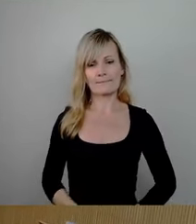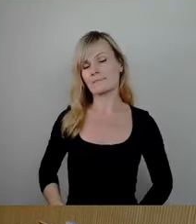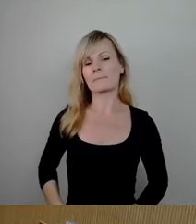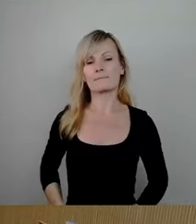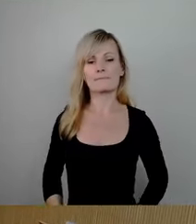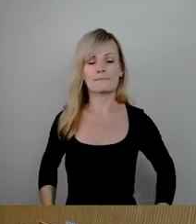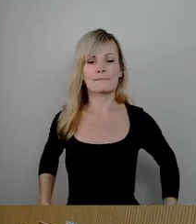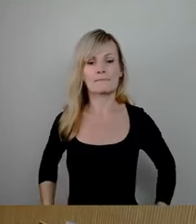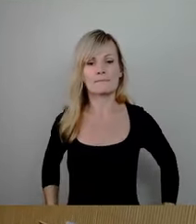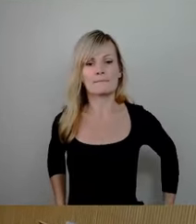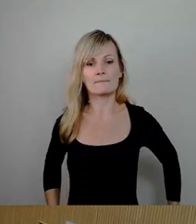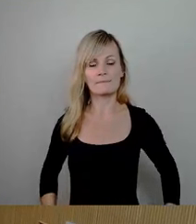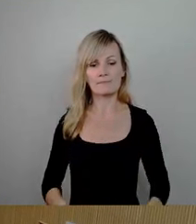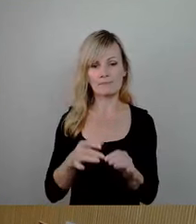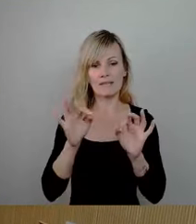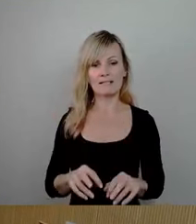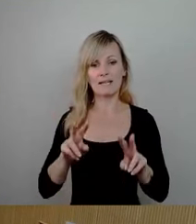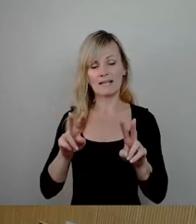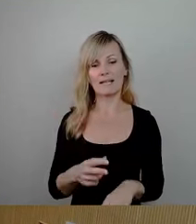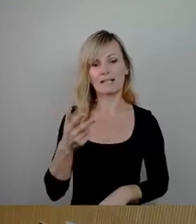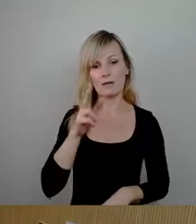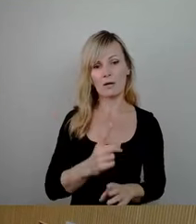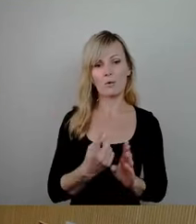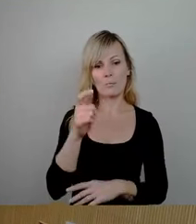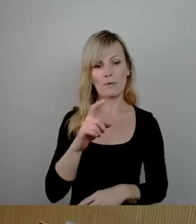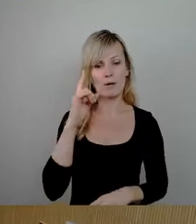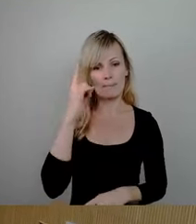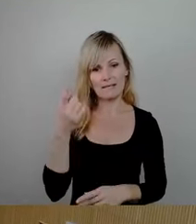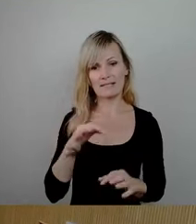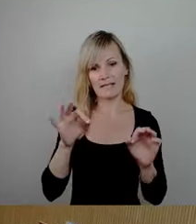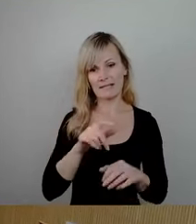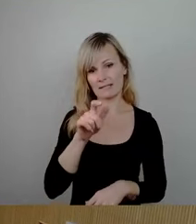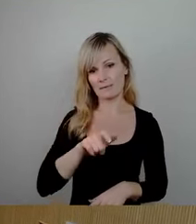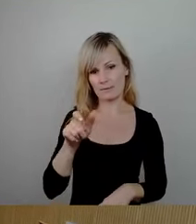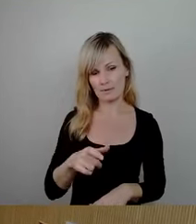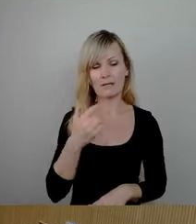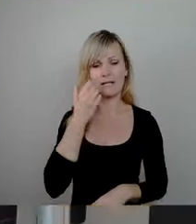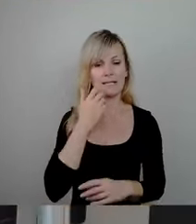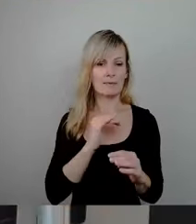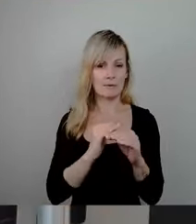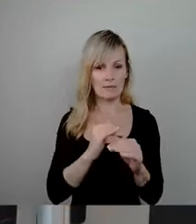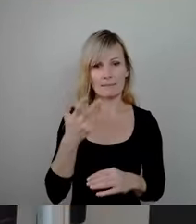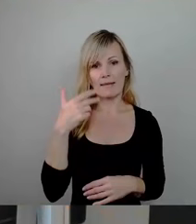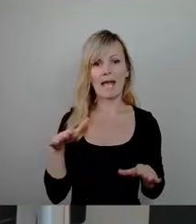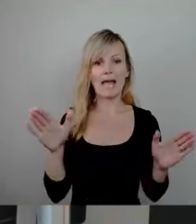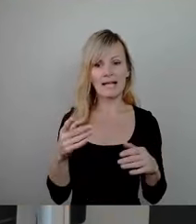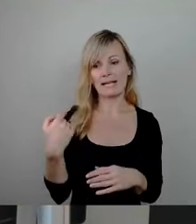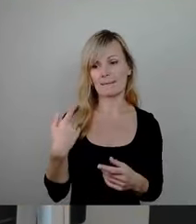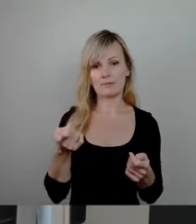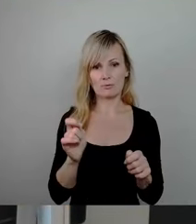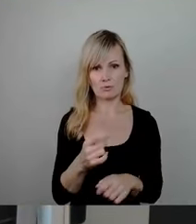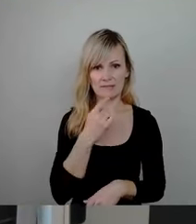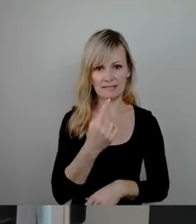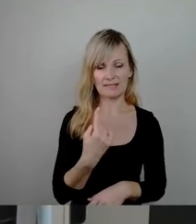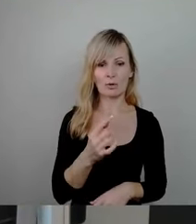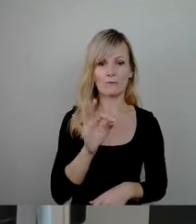Sehr geehrter Herr Oberbürgermeister, sehr geehrte Bürgerinnen und Bürger, liebe Kolleginnen und Kollegen, das, was Herr Engel gerade zum Schluss ausgeführt hat, gilt natürlich auch für andere